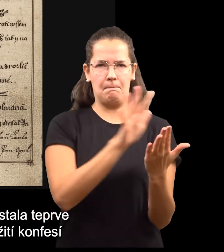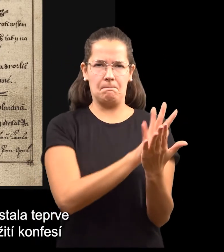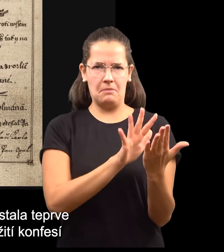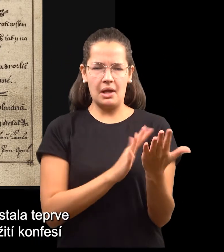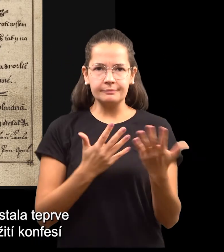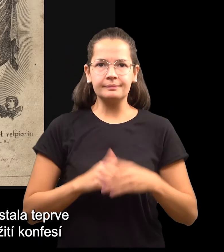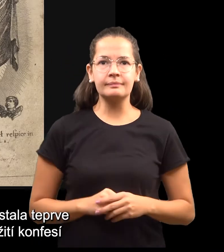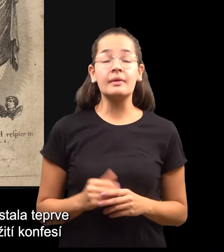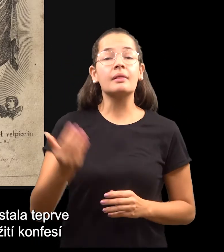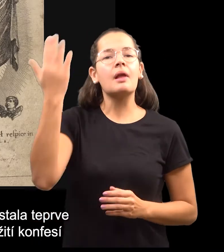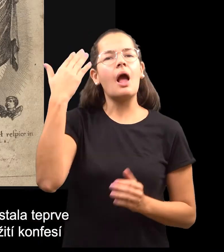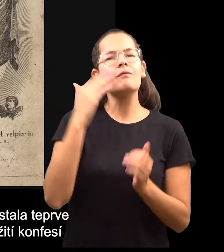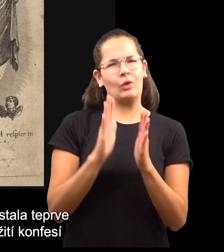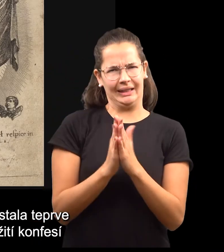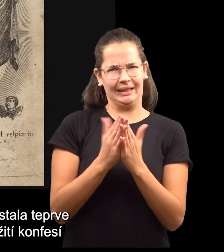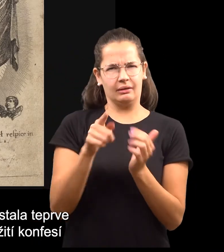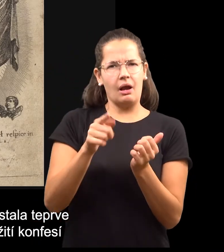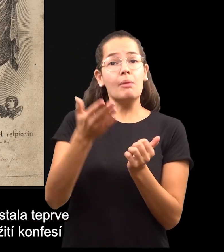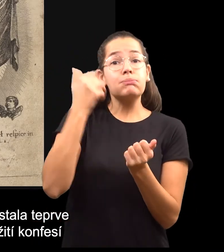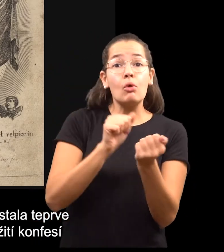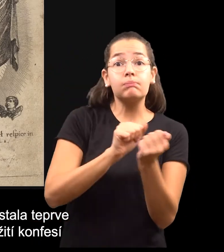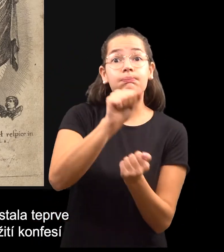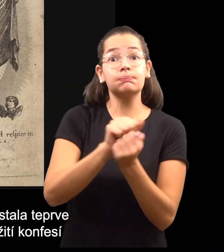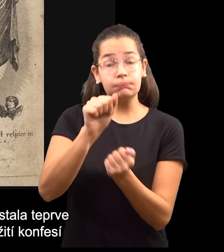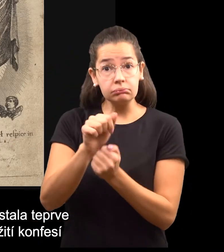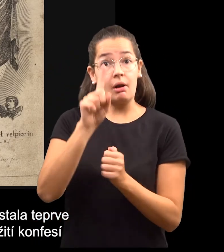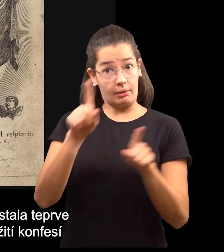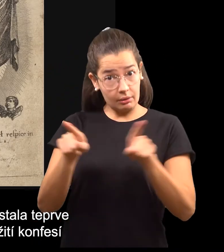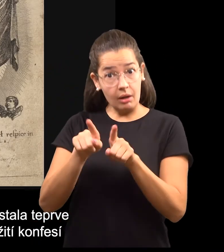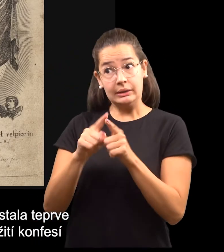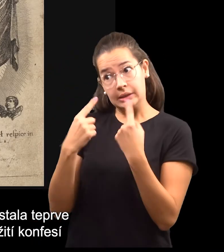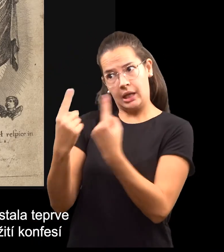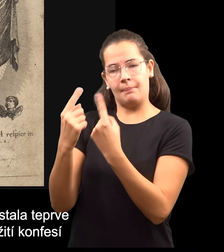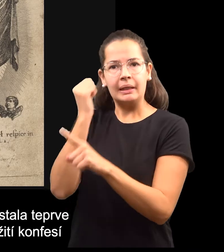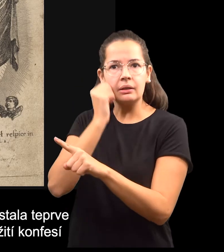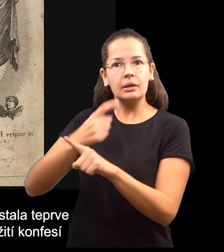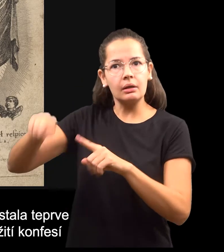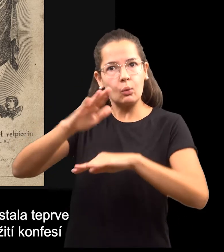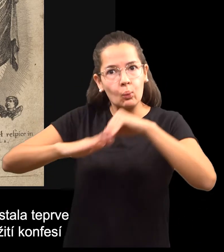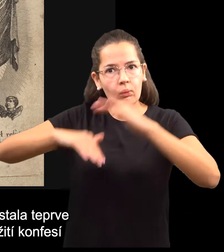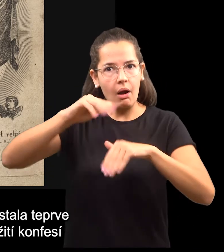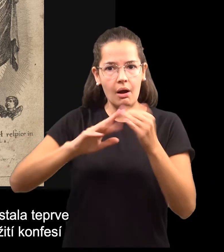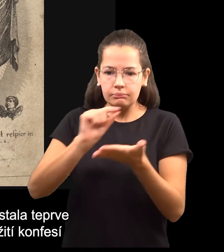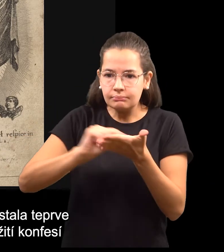Rukopisná produkce knih ustala teprve v průběhu 19. století.